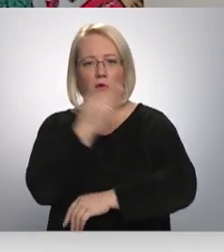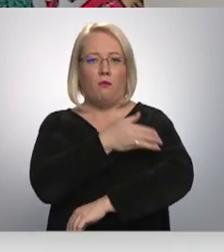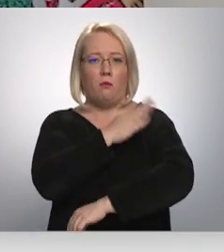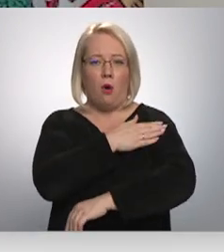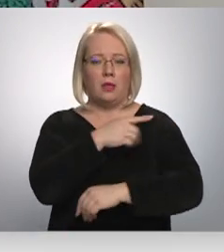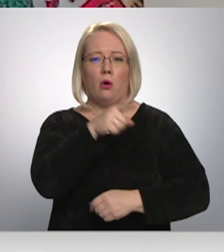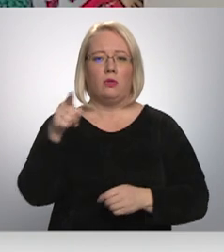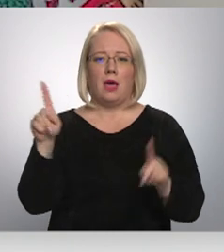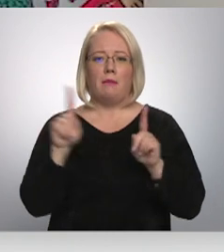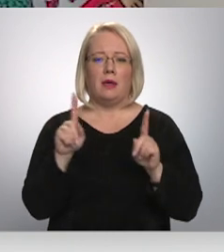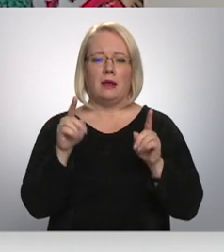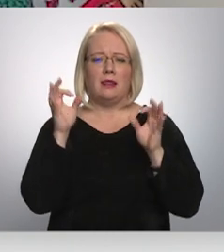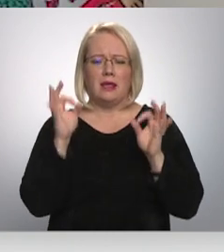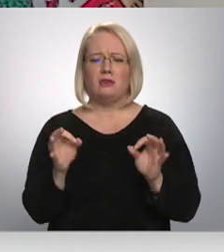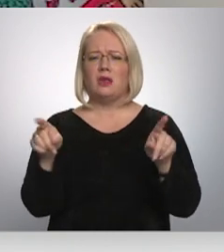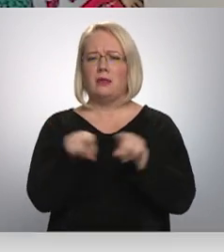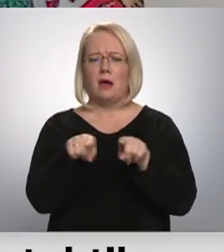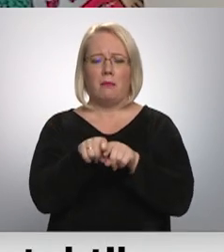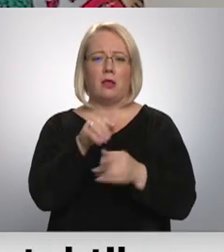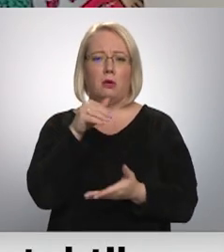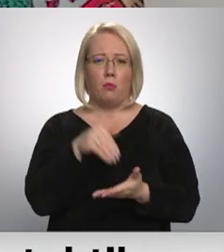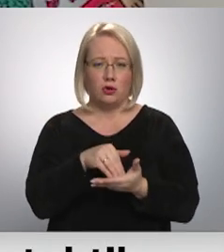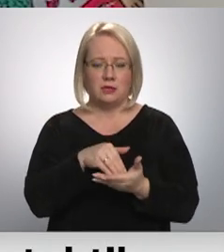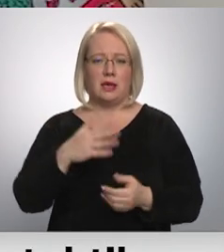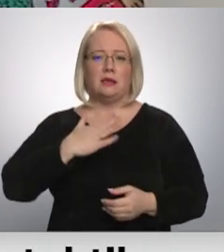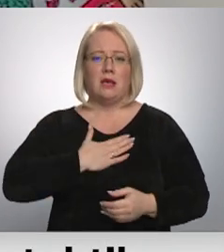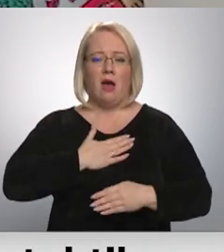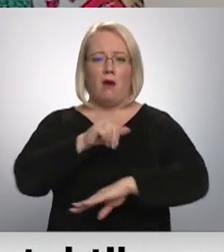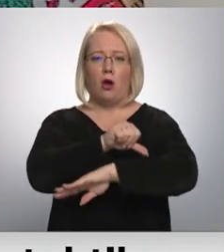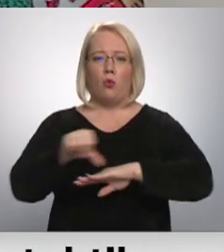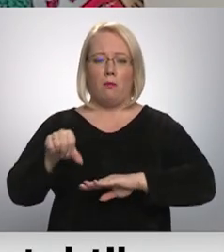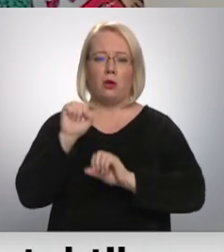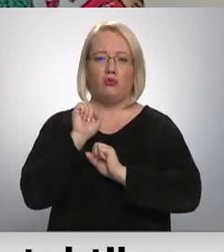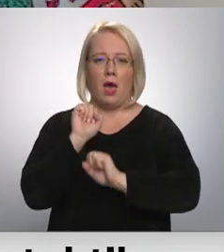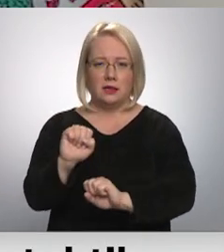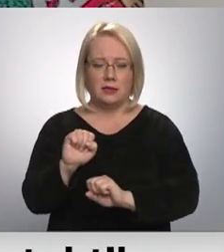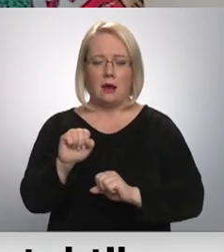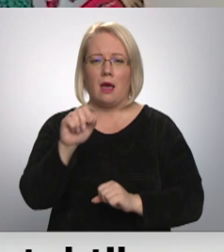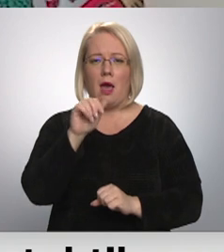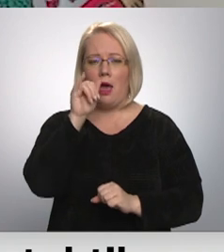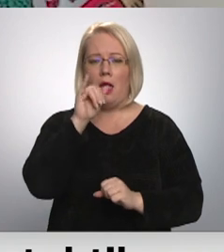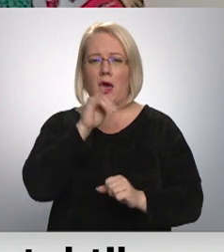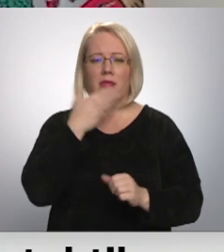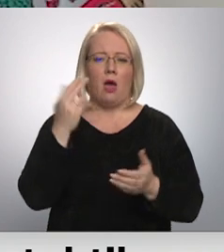ir tieši tādas pašas pozīcijas. Tātad sava robeža tiek aizsargāta. Nelegālajā